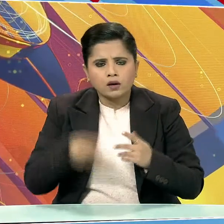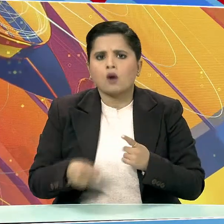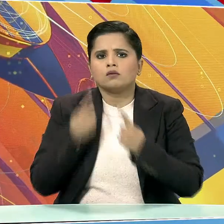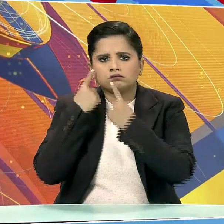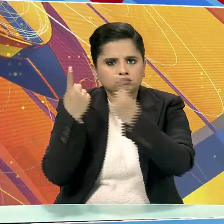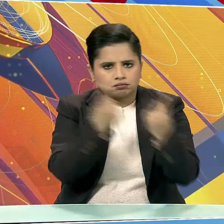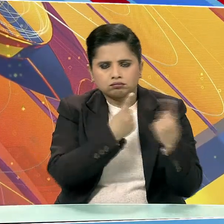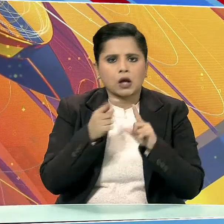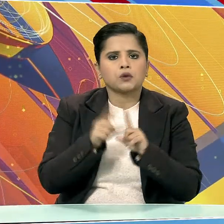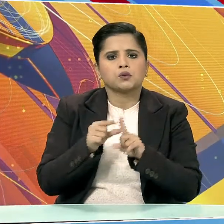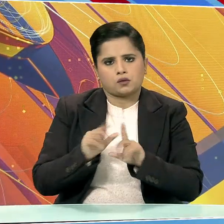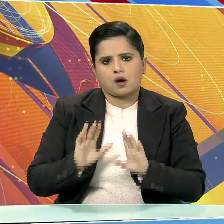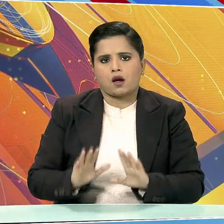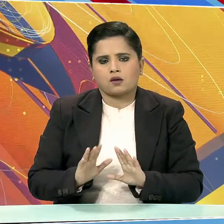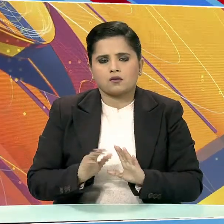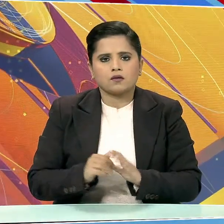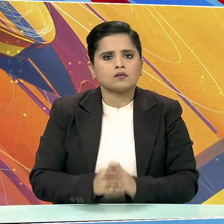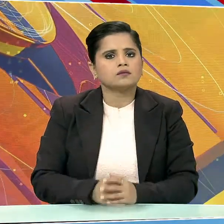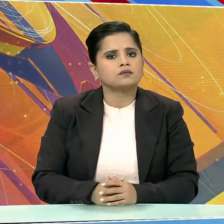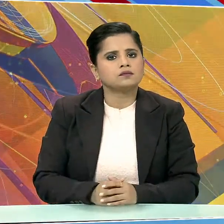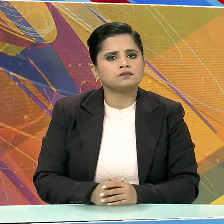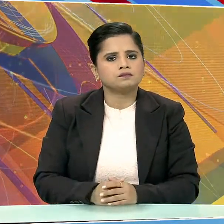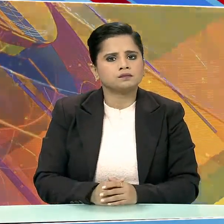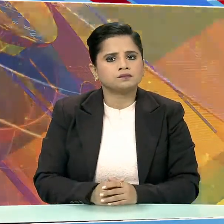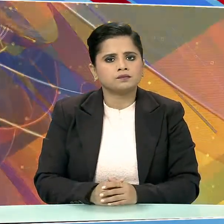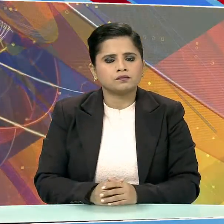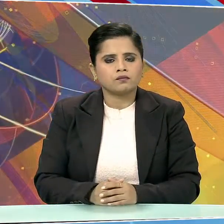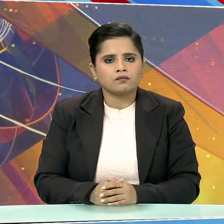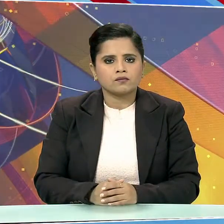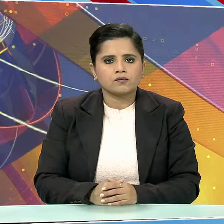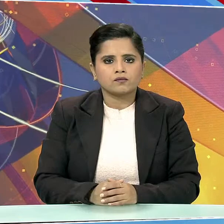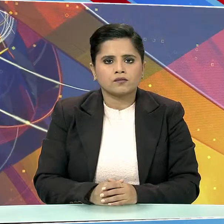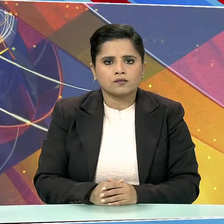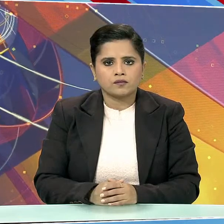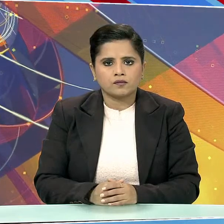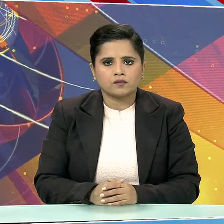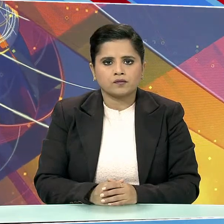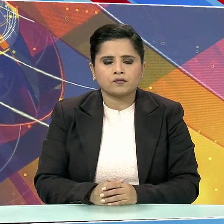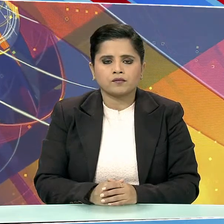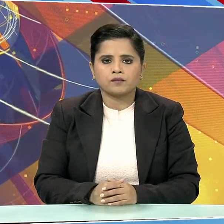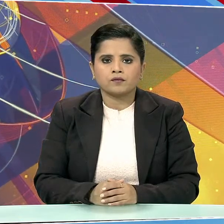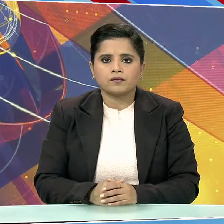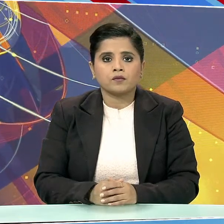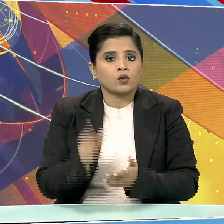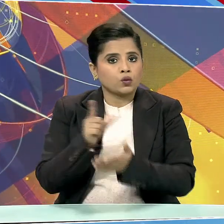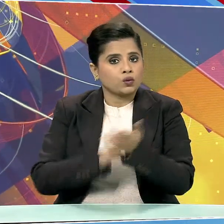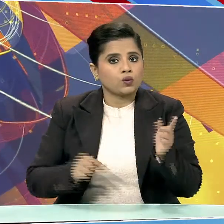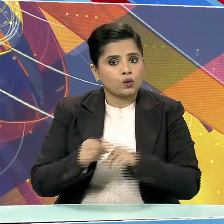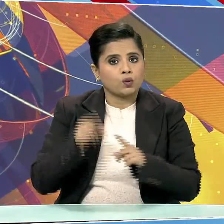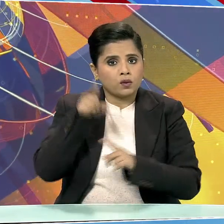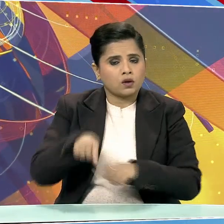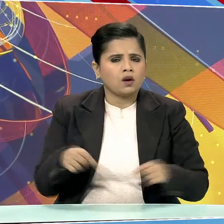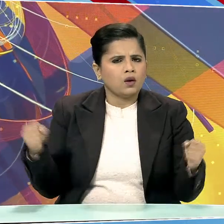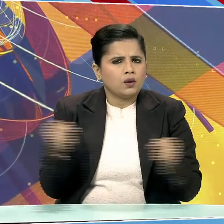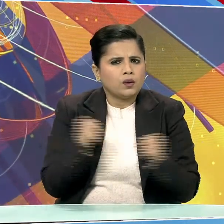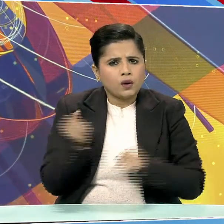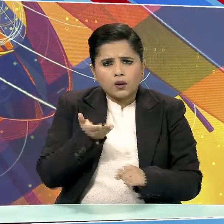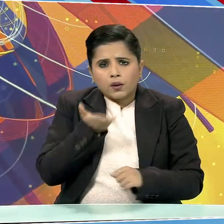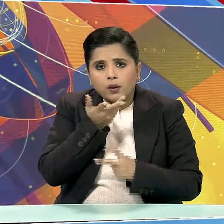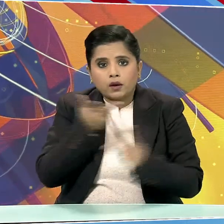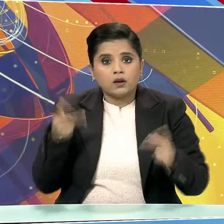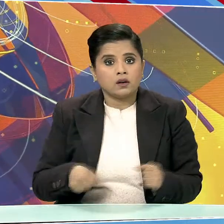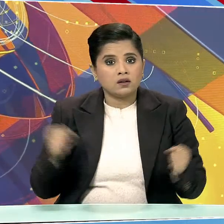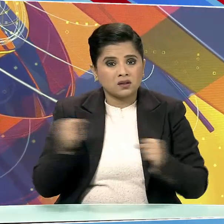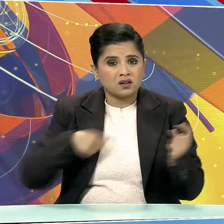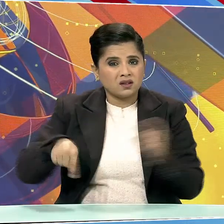उत्रप्रदेश में शीत लहर और ठंड